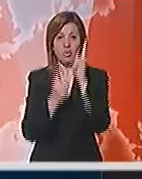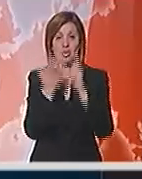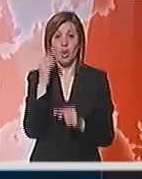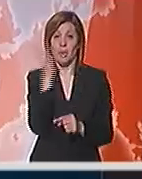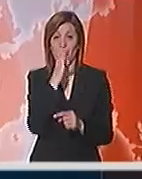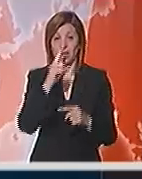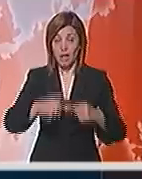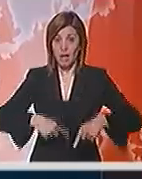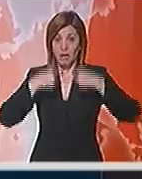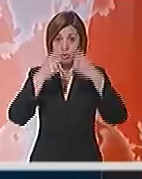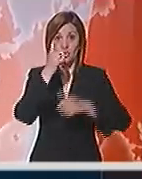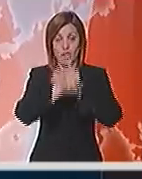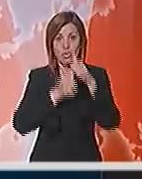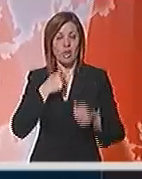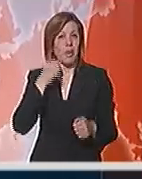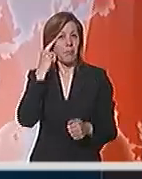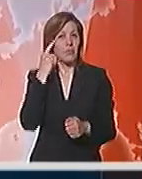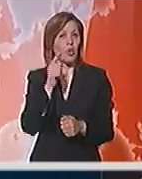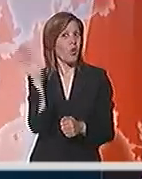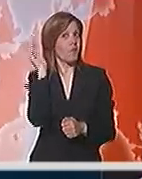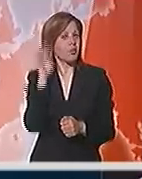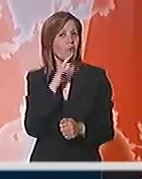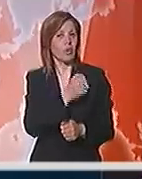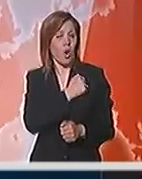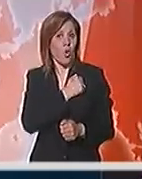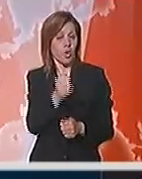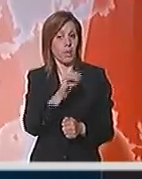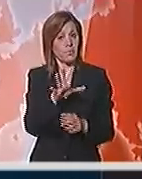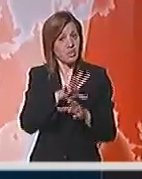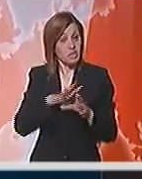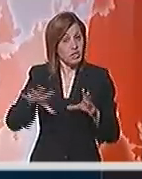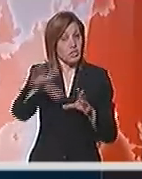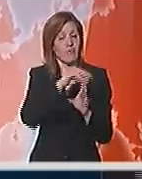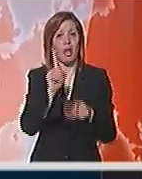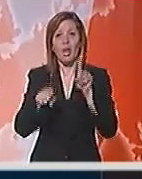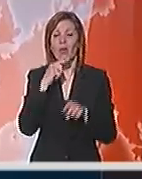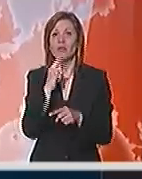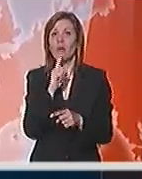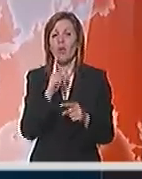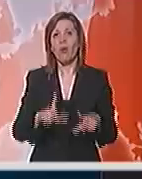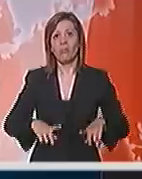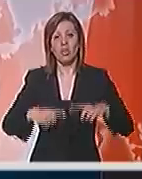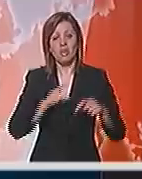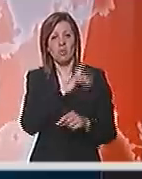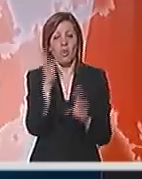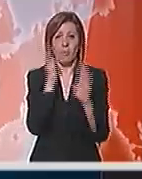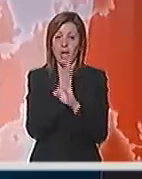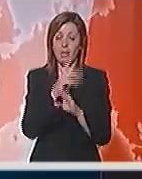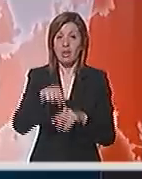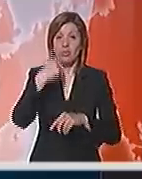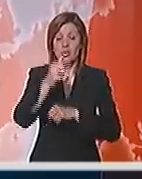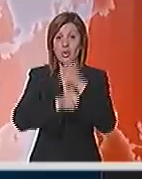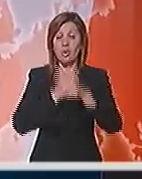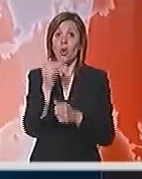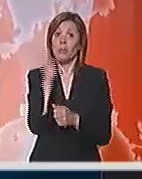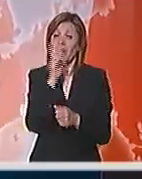marta sljedeće godine, i ja mislim da je to ves koja treba da ohrabi sve, naravno neko će kaža ko će da preživi do marta sljedeće godine, ali od marta